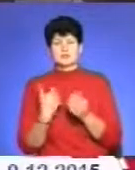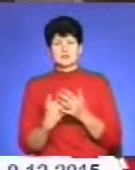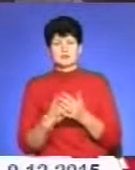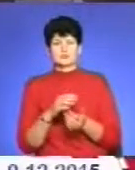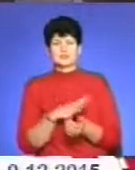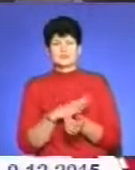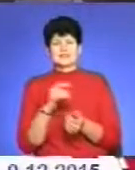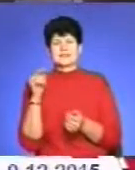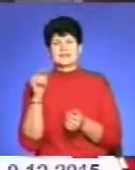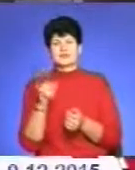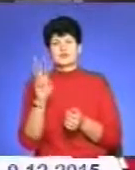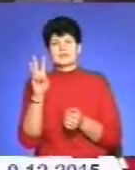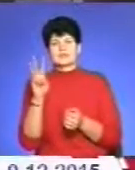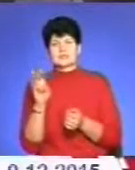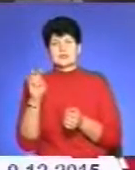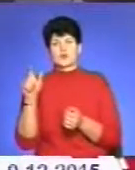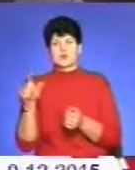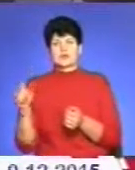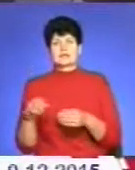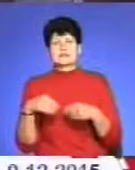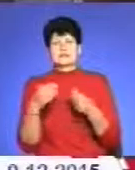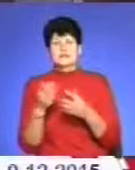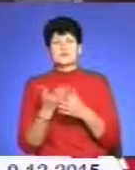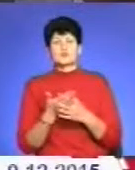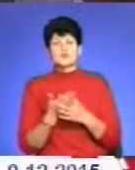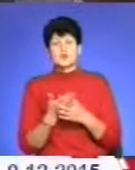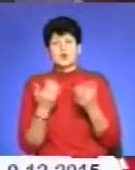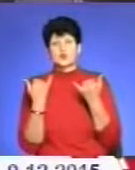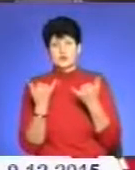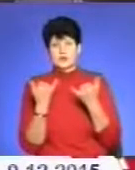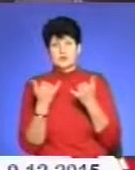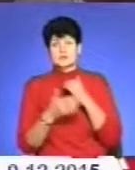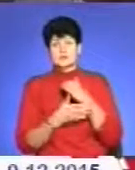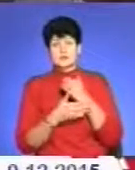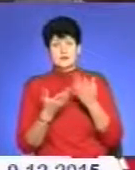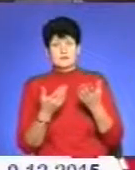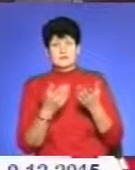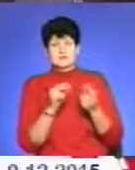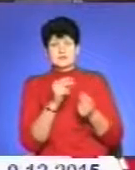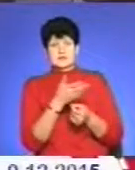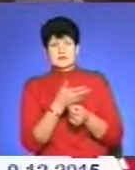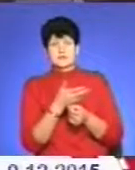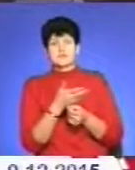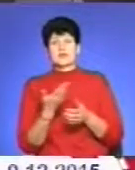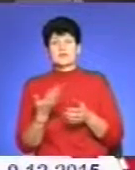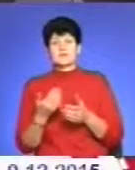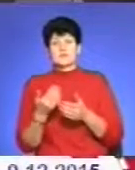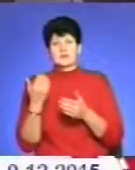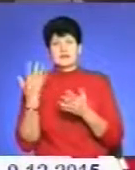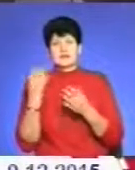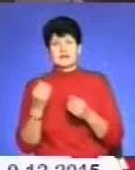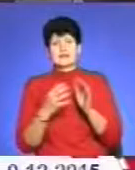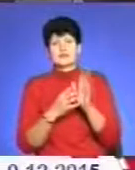1300 осіб за призначенням субсидії. От сьогодні, за останніми даними, за попередній день звернулося